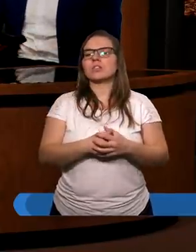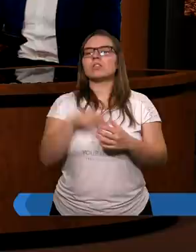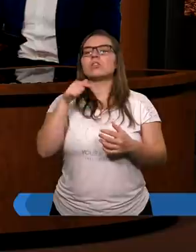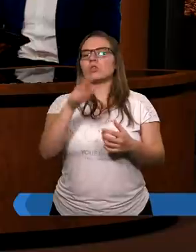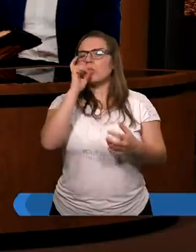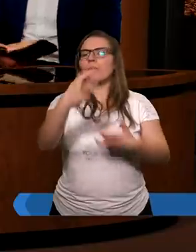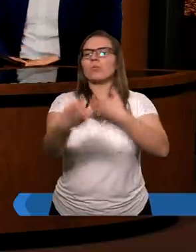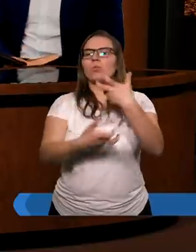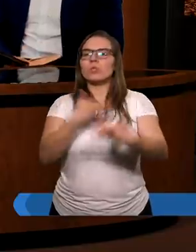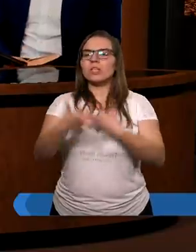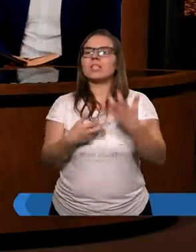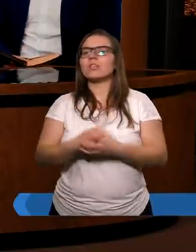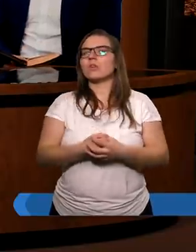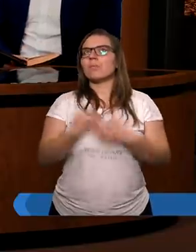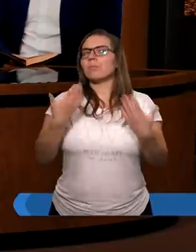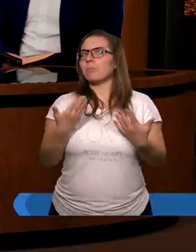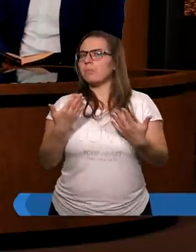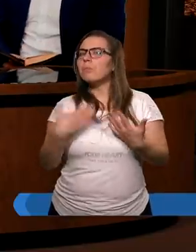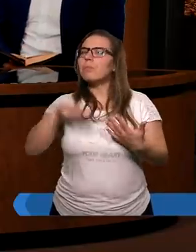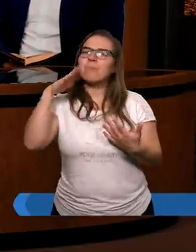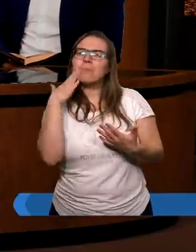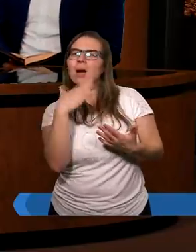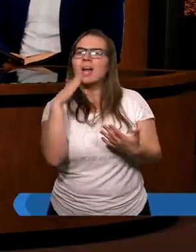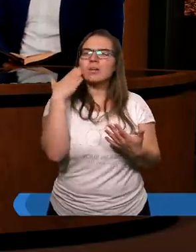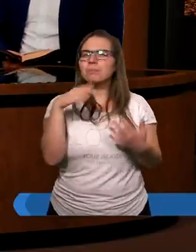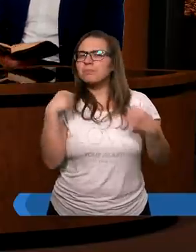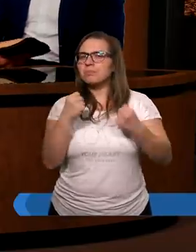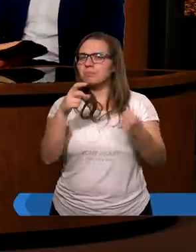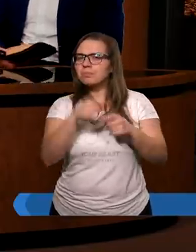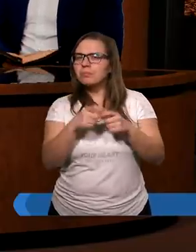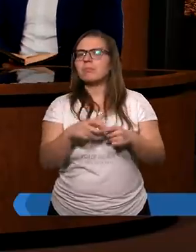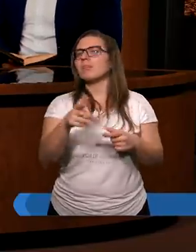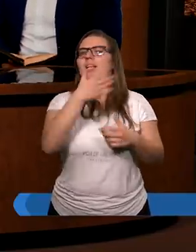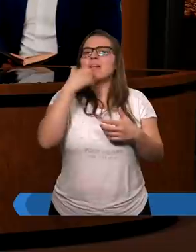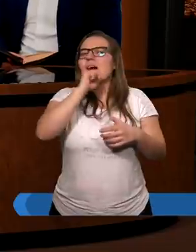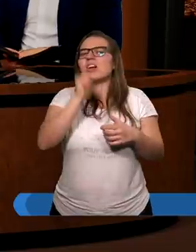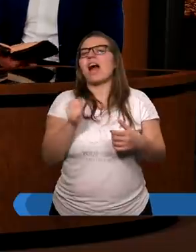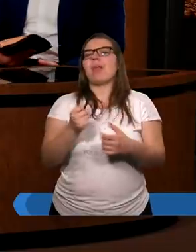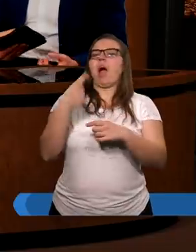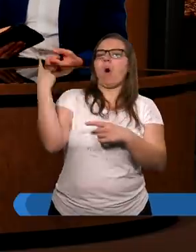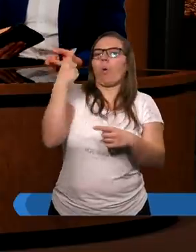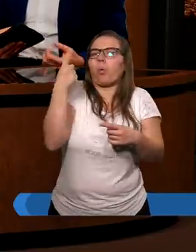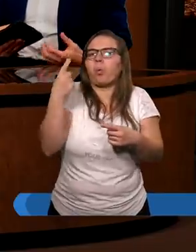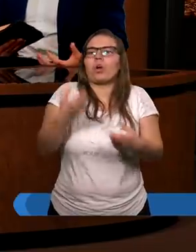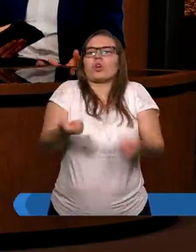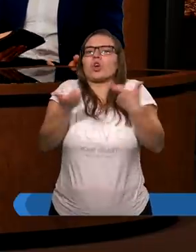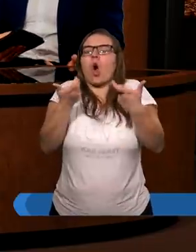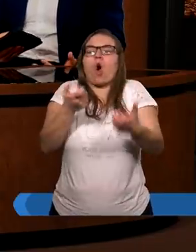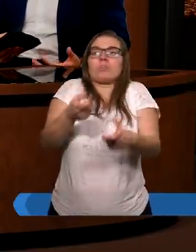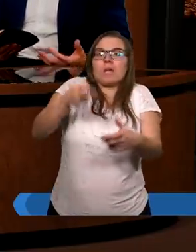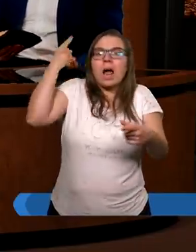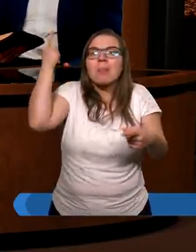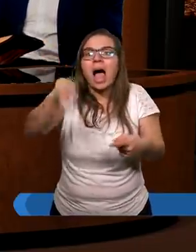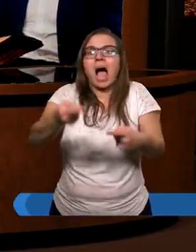uczynicie. I to tak bardzo mocno do mnie przymówiło, bo nie ma tutaj żadnej groźby, nie ma tutaj żadnego takiego mocnego